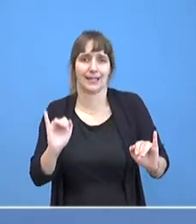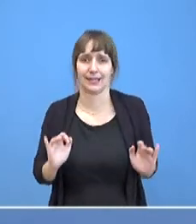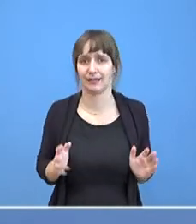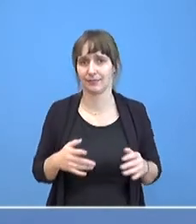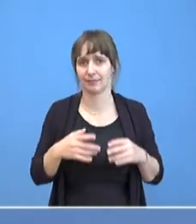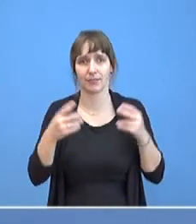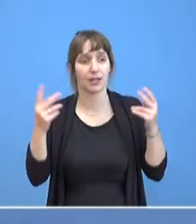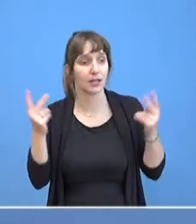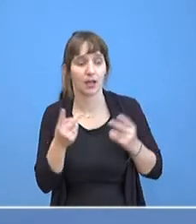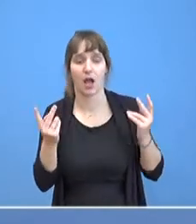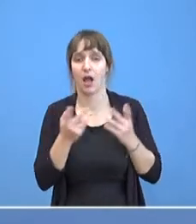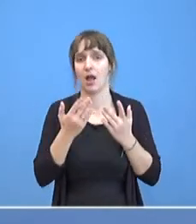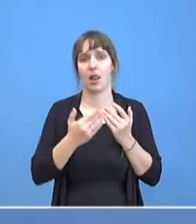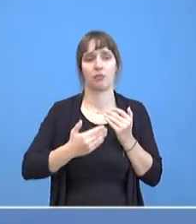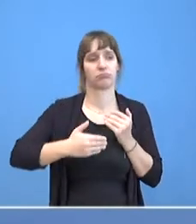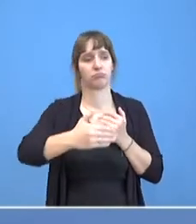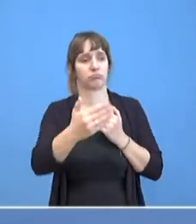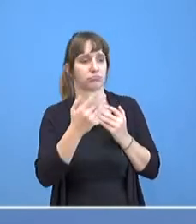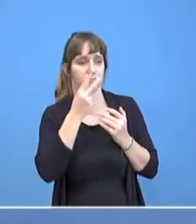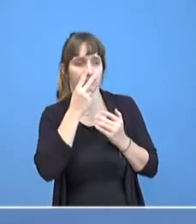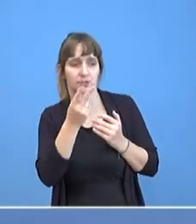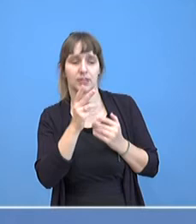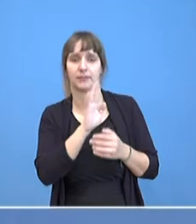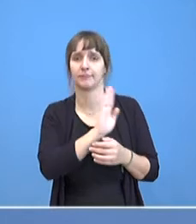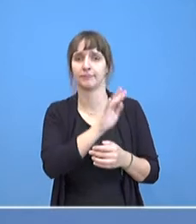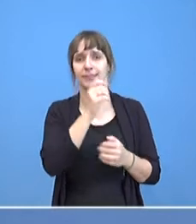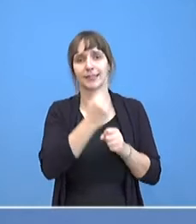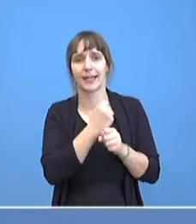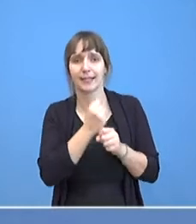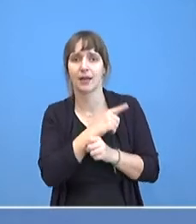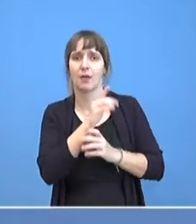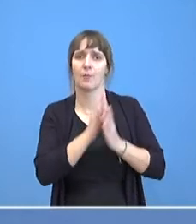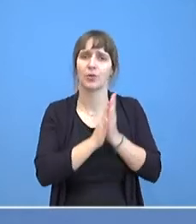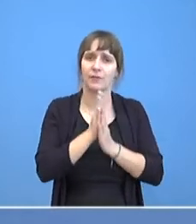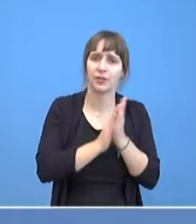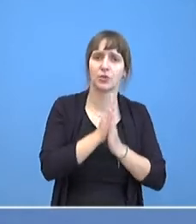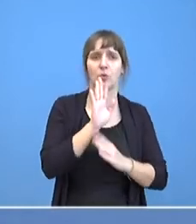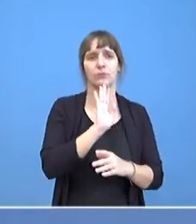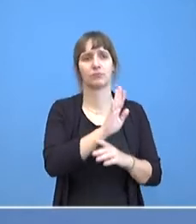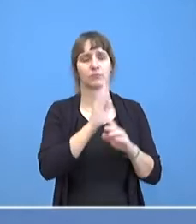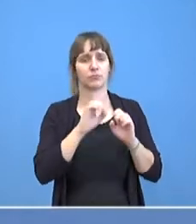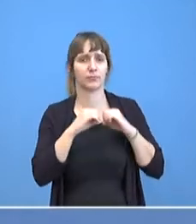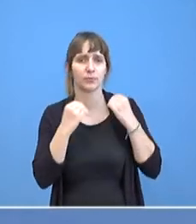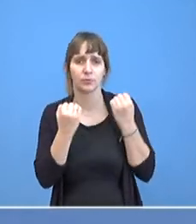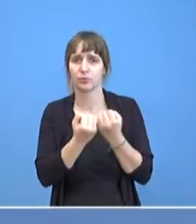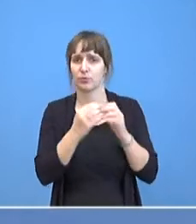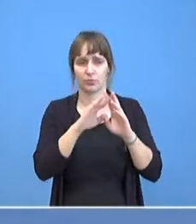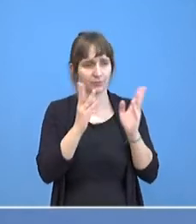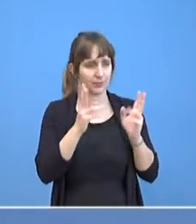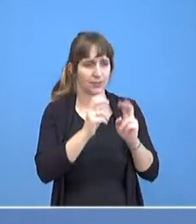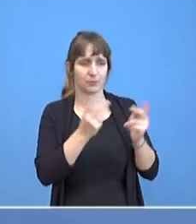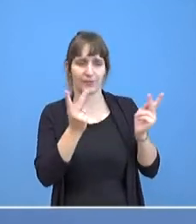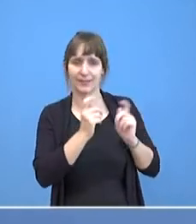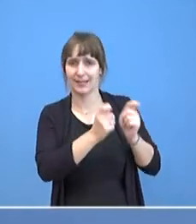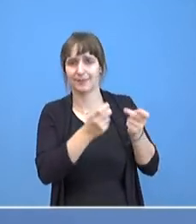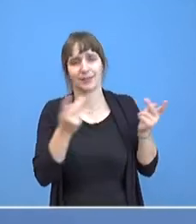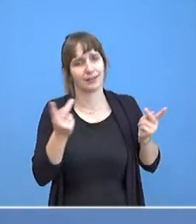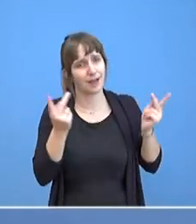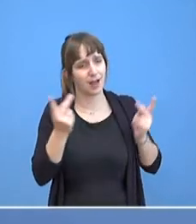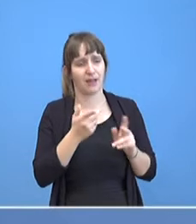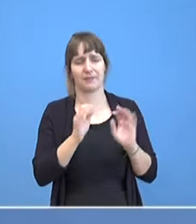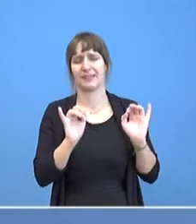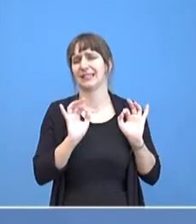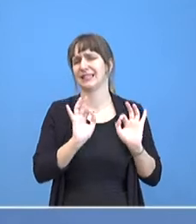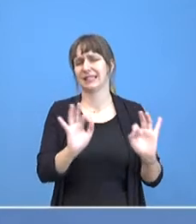Untersuchungen über die Motivation und den Zustand des Täters ergeben mag. Und genau so muss das von allen in dieser Gesellschaft